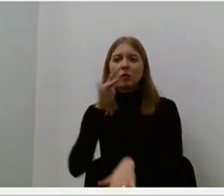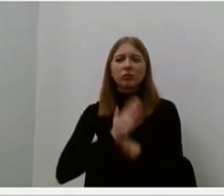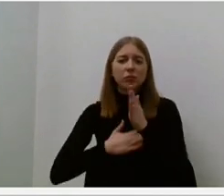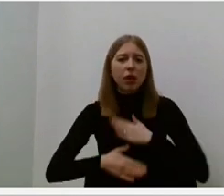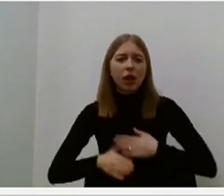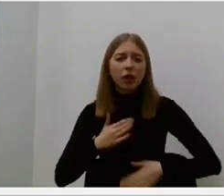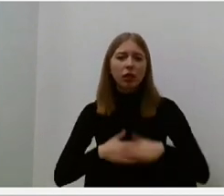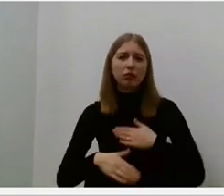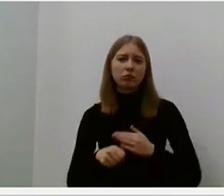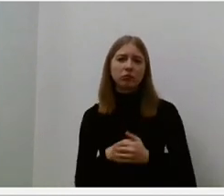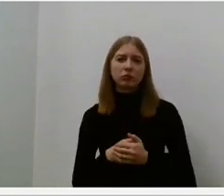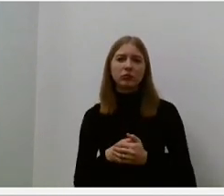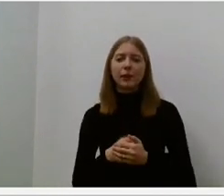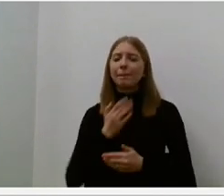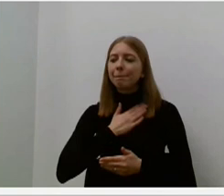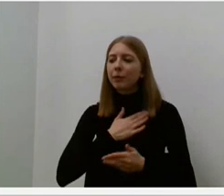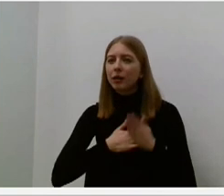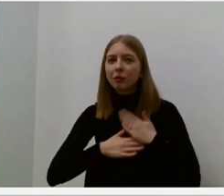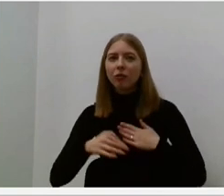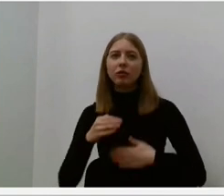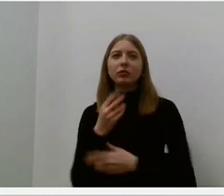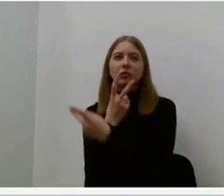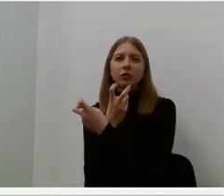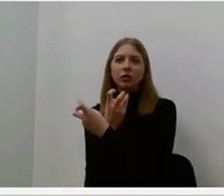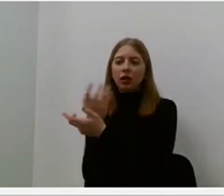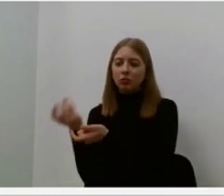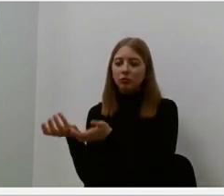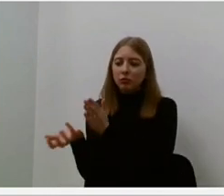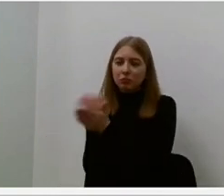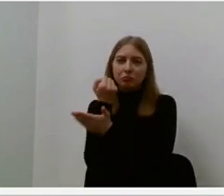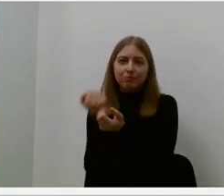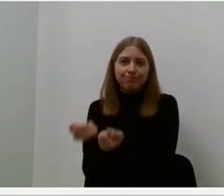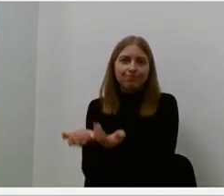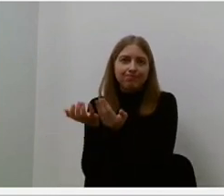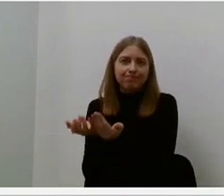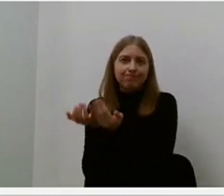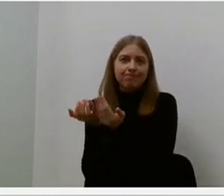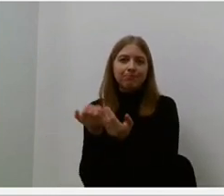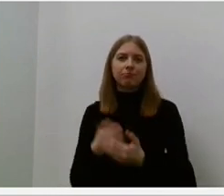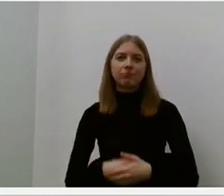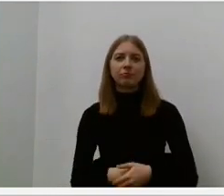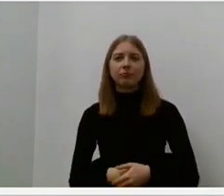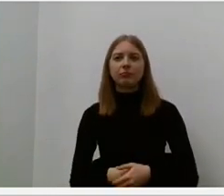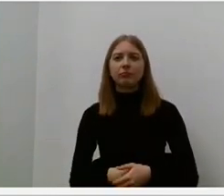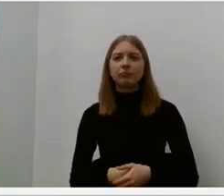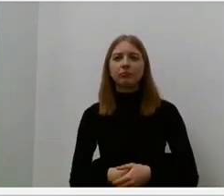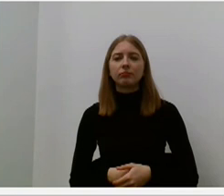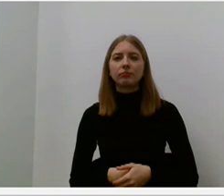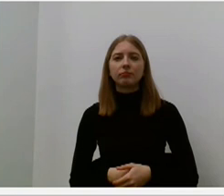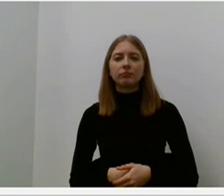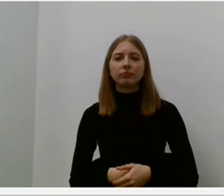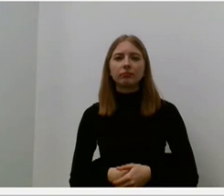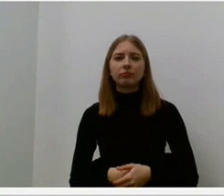malonesnio savo gyvenime nesuturėjus, kai palaikytos kaulikus savo rankose.